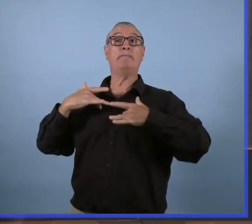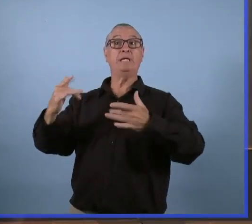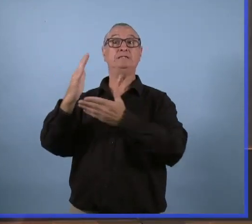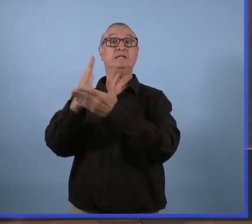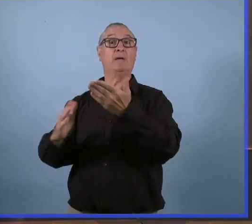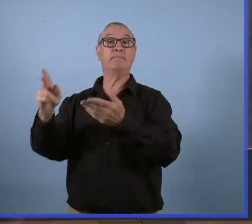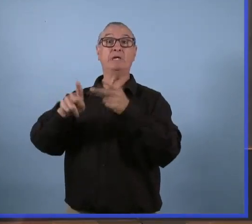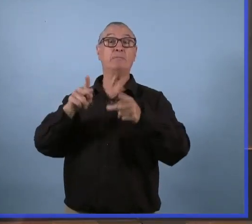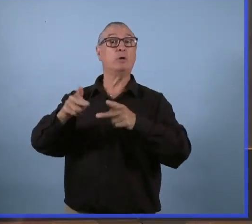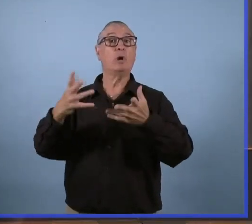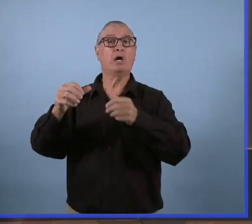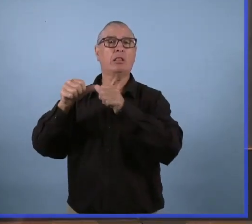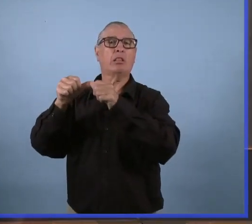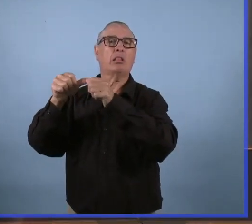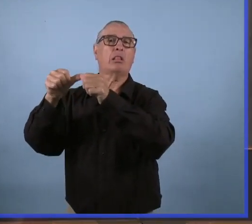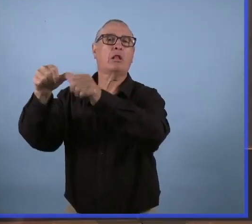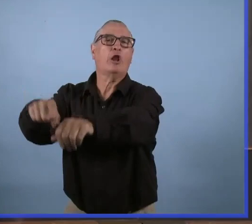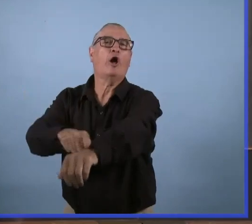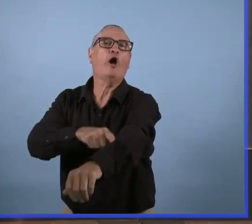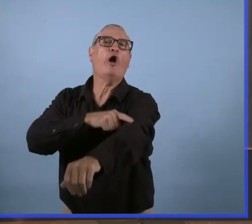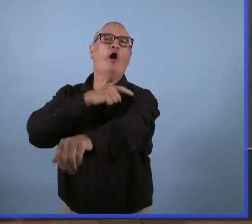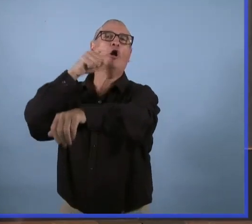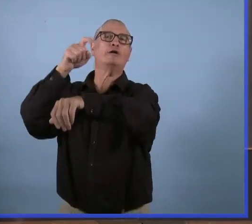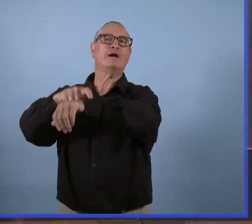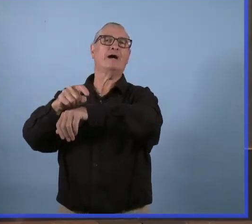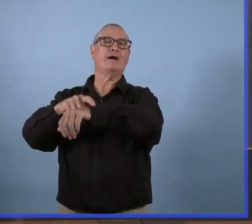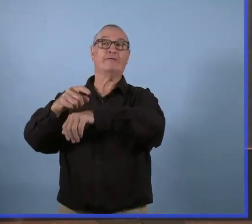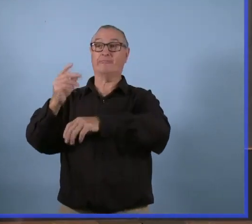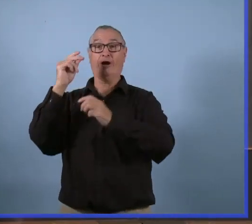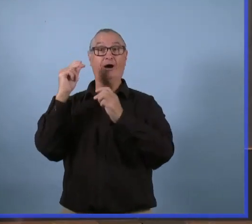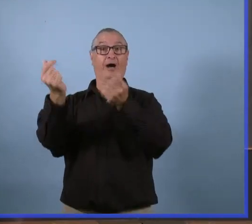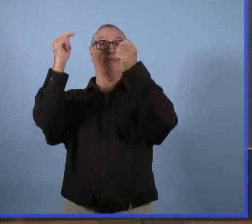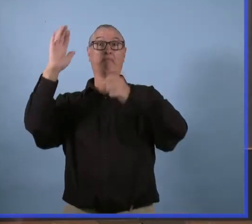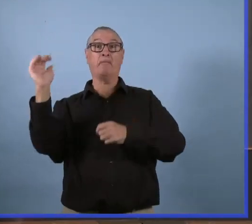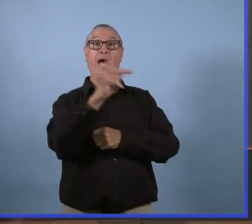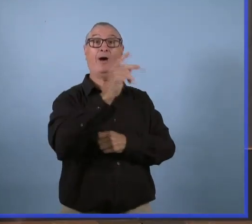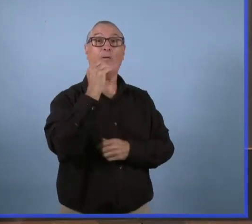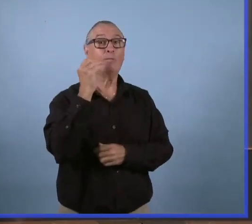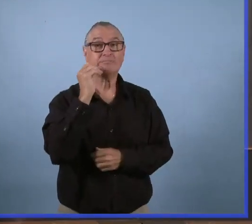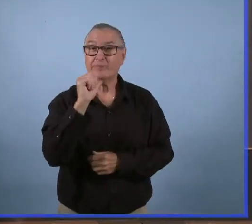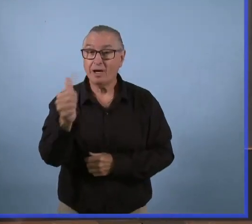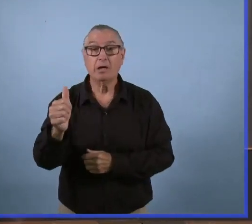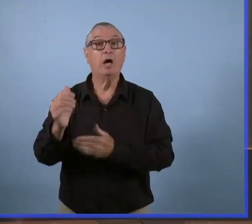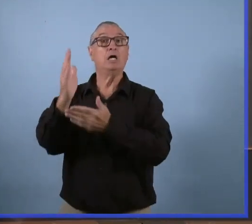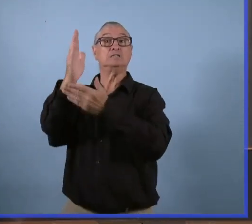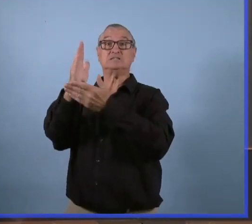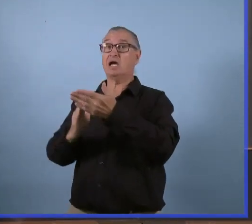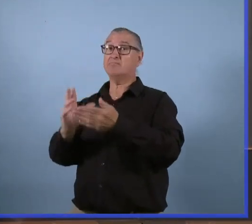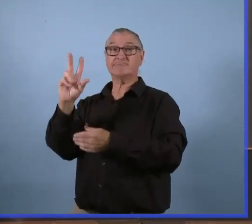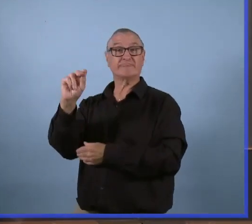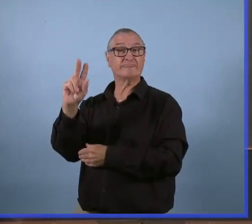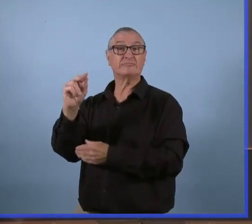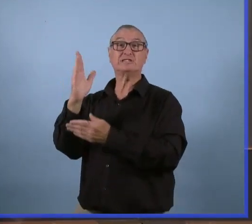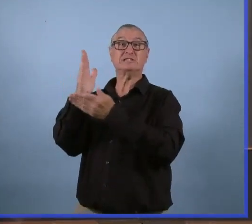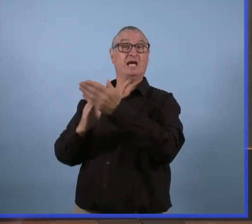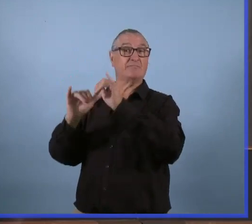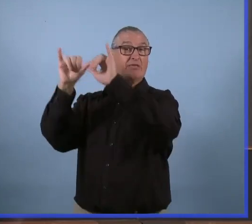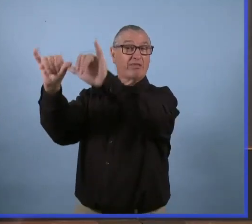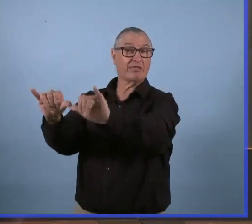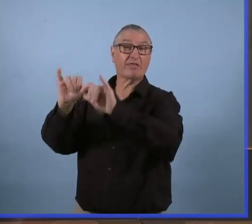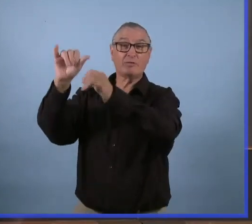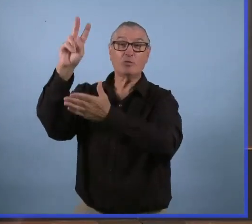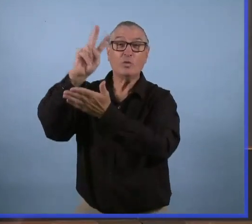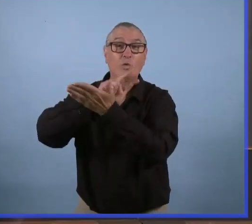certains restent là pour longtemps. 25% des personnes en soins intensifs restent là plus de deux semaines.